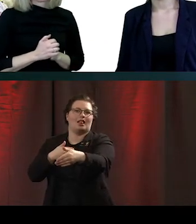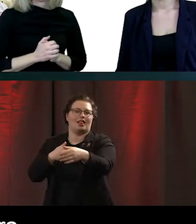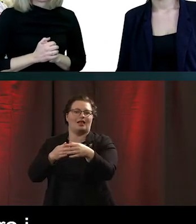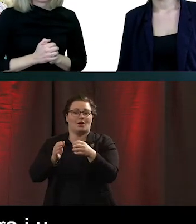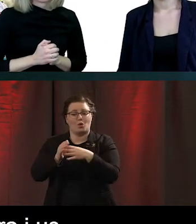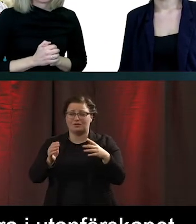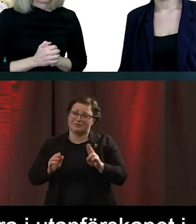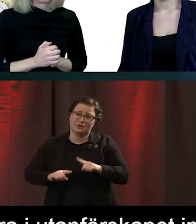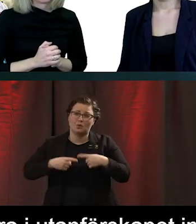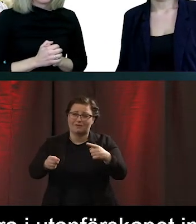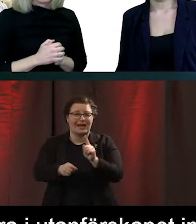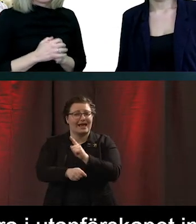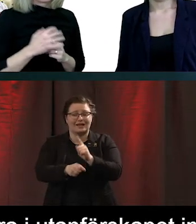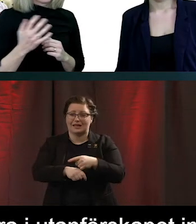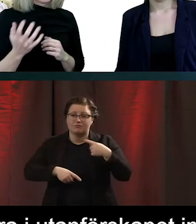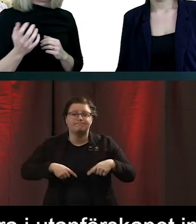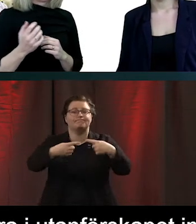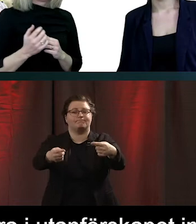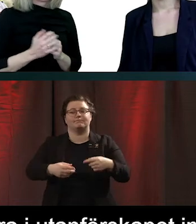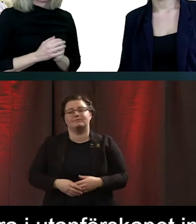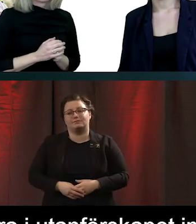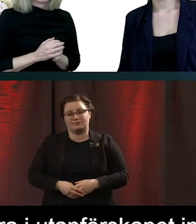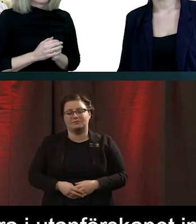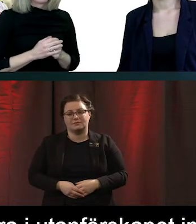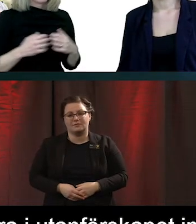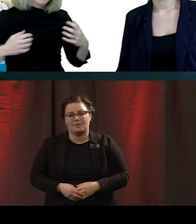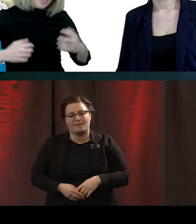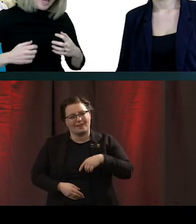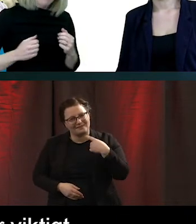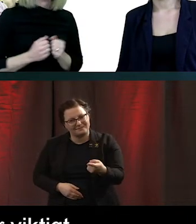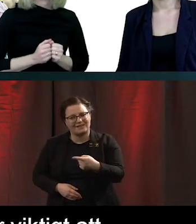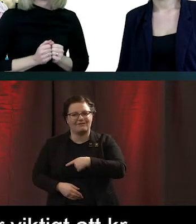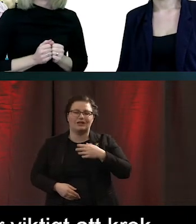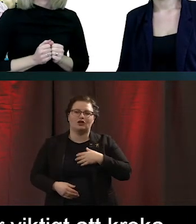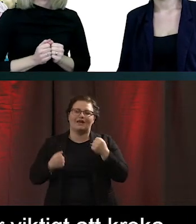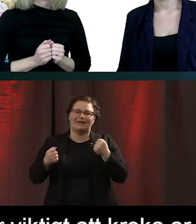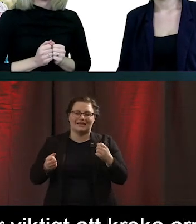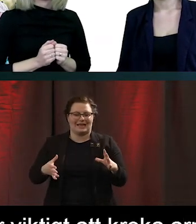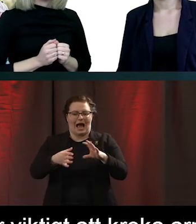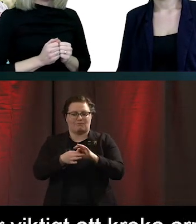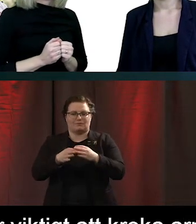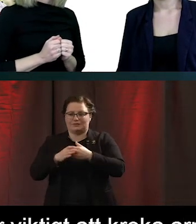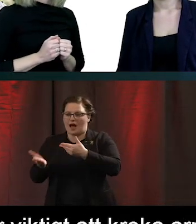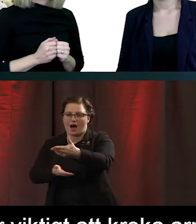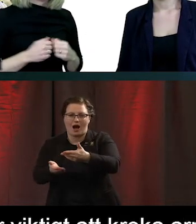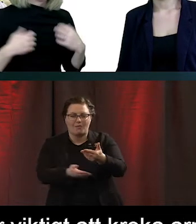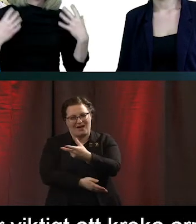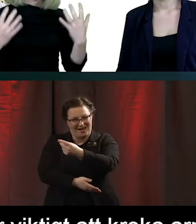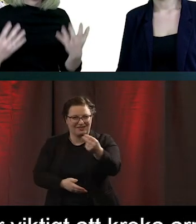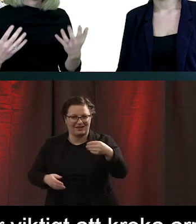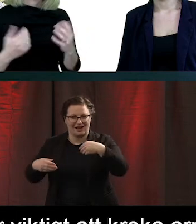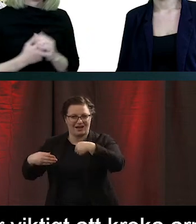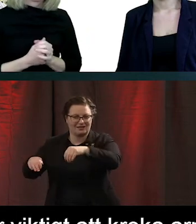konstant framåt. Och det är här vi tycker är viktigt att kroka arm samverka med andra för att just